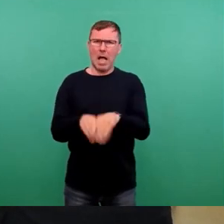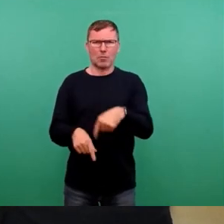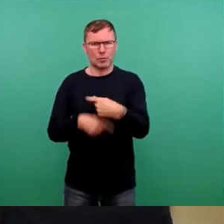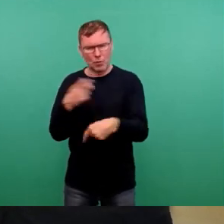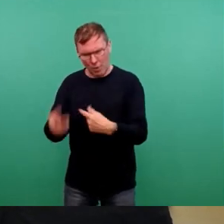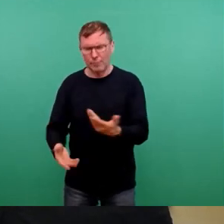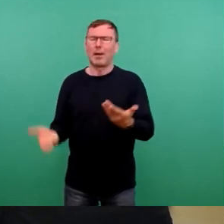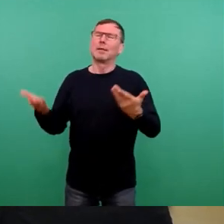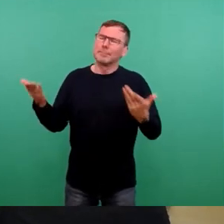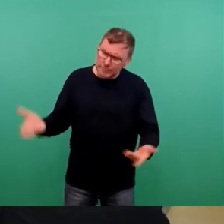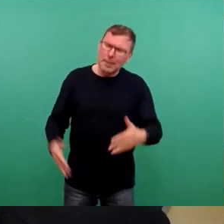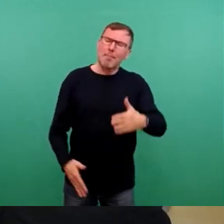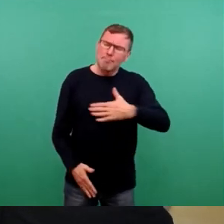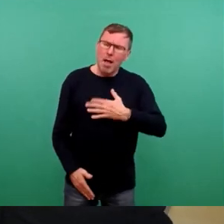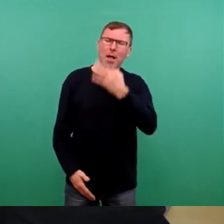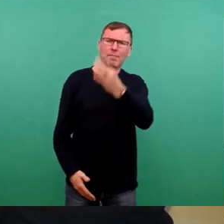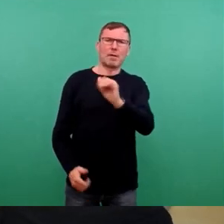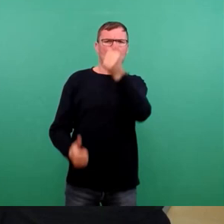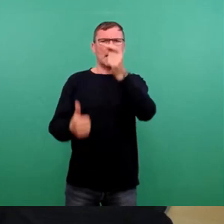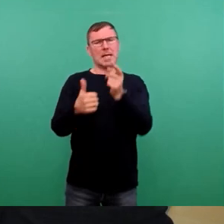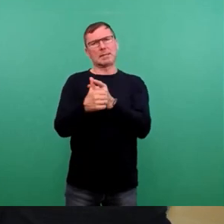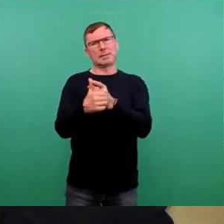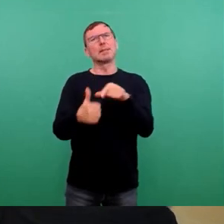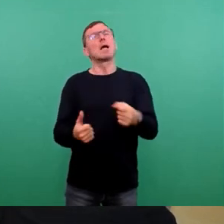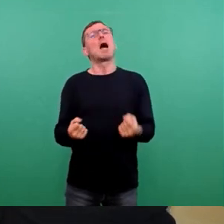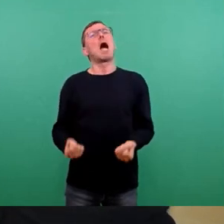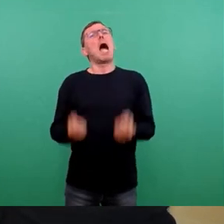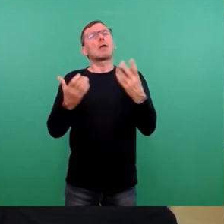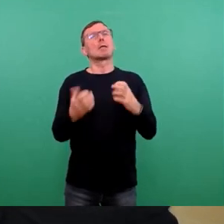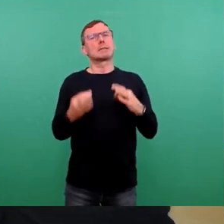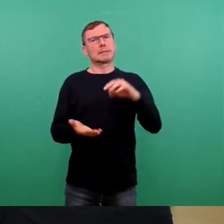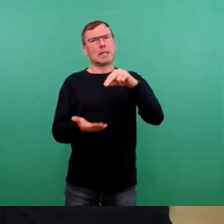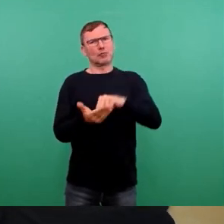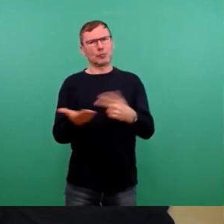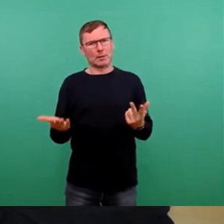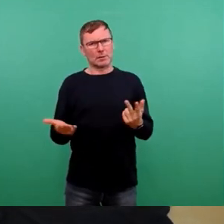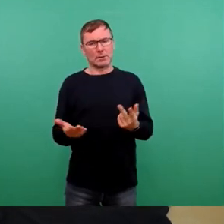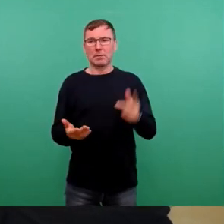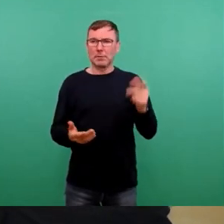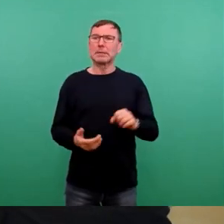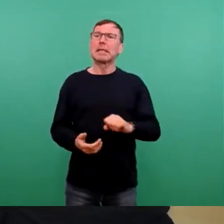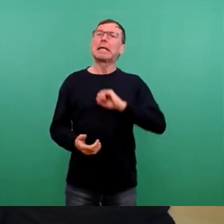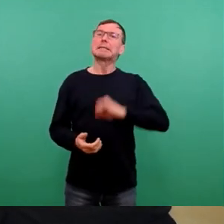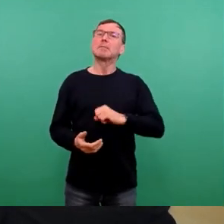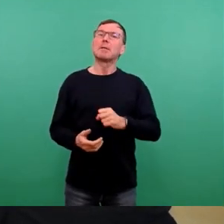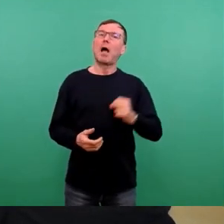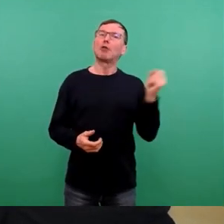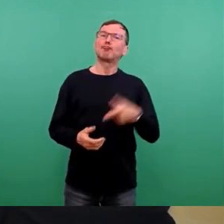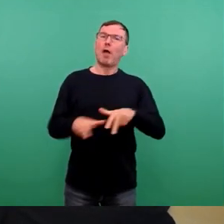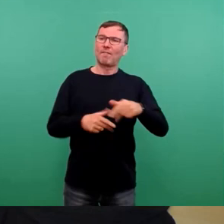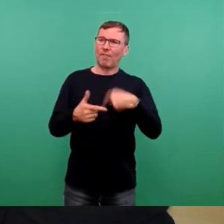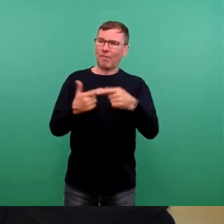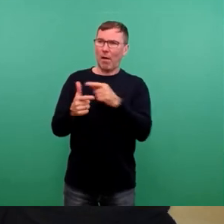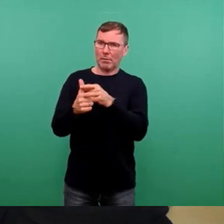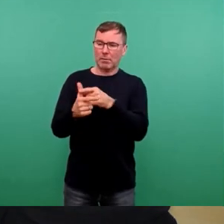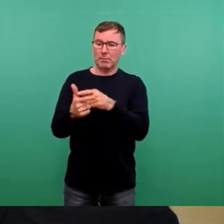folgende Fragen. Erstens, was ist der aktuelle Sachstand hinsichtlich dieser Disziplinarverfahren? Zweitens, wie viele